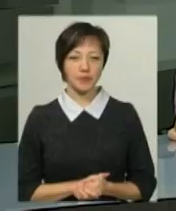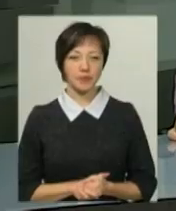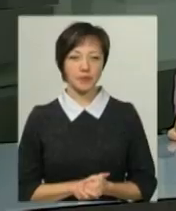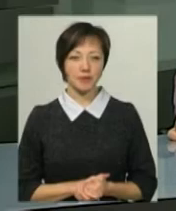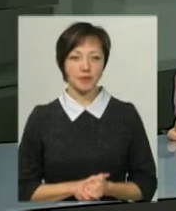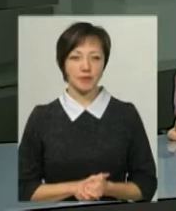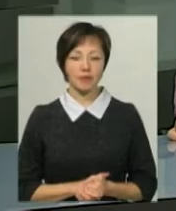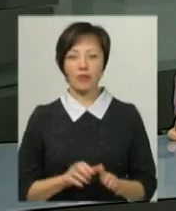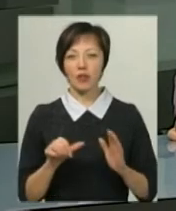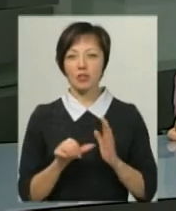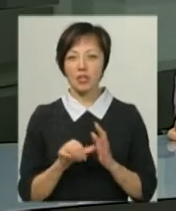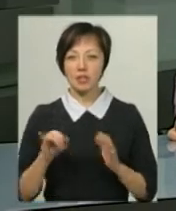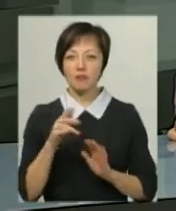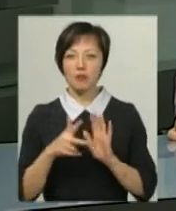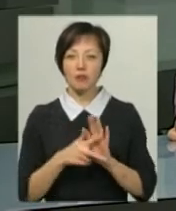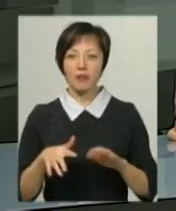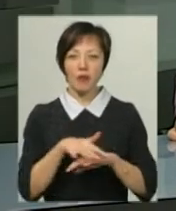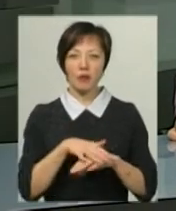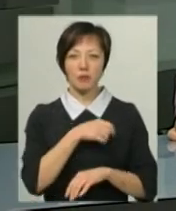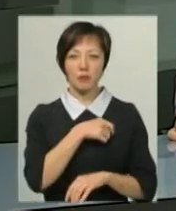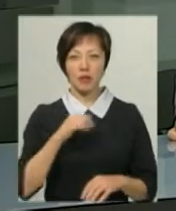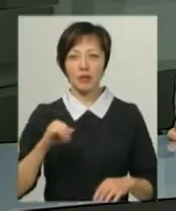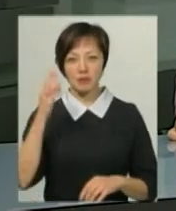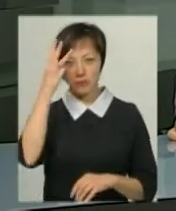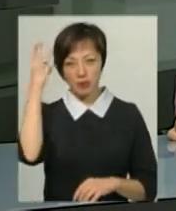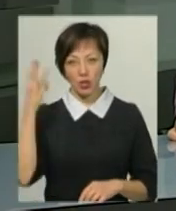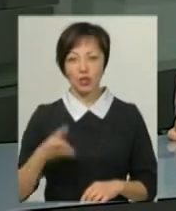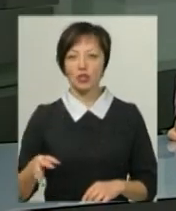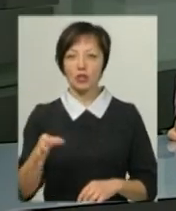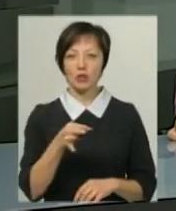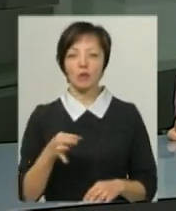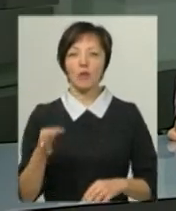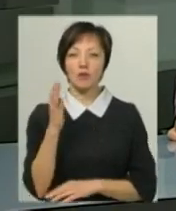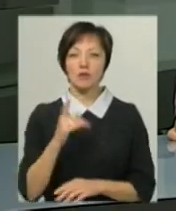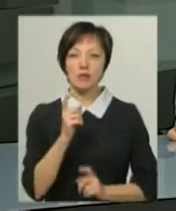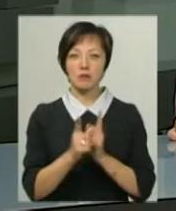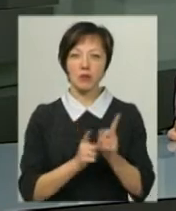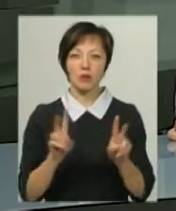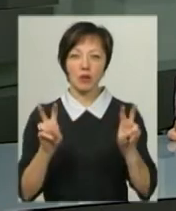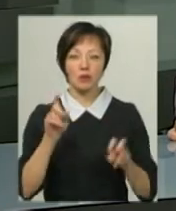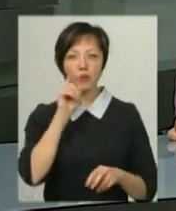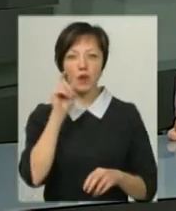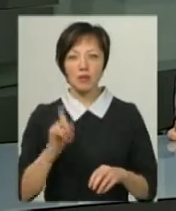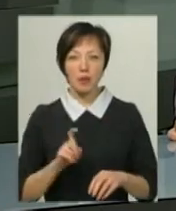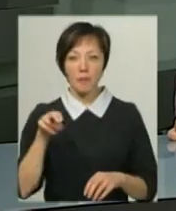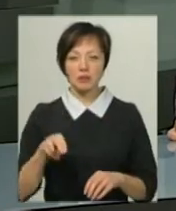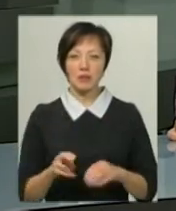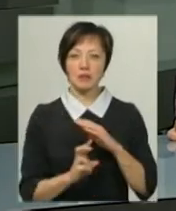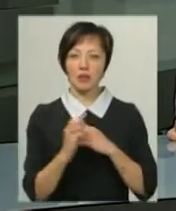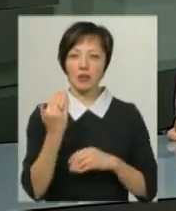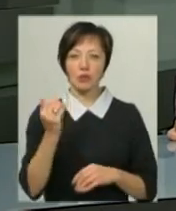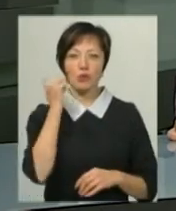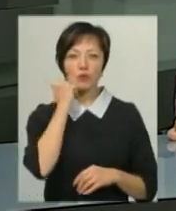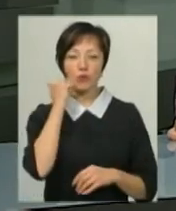Шестеро із восьми народних депутатів з Хмельниччини проголосували за зміну назви Українська православна церква, яка належить